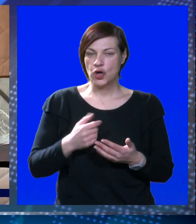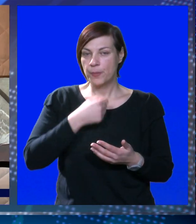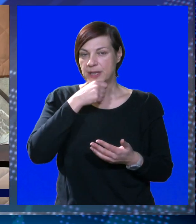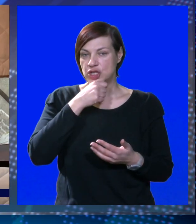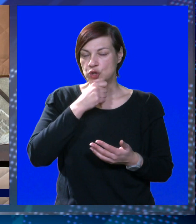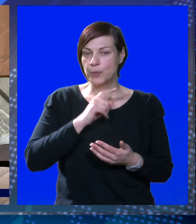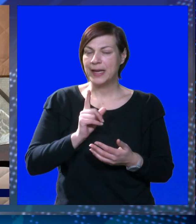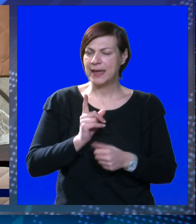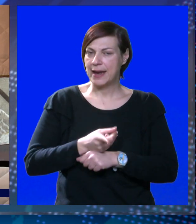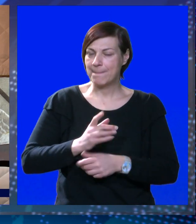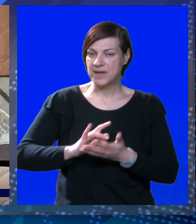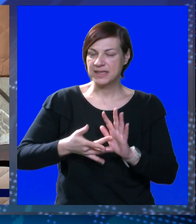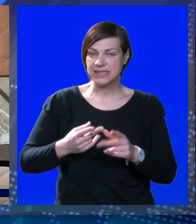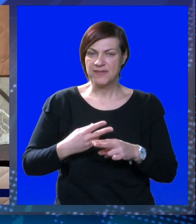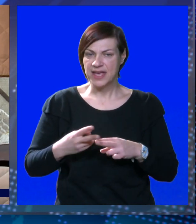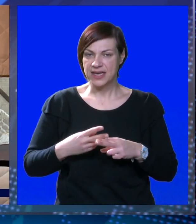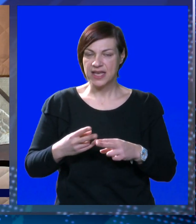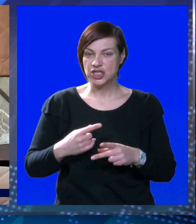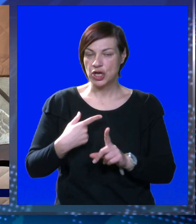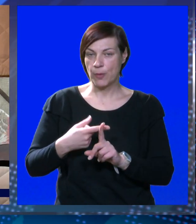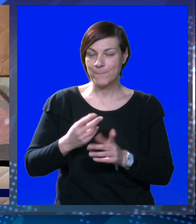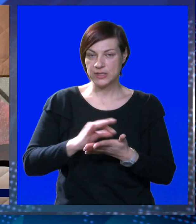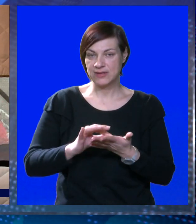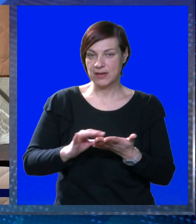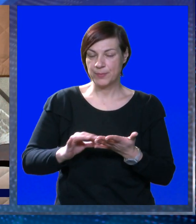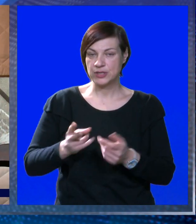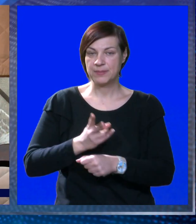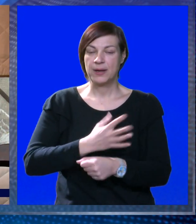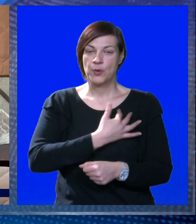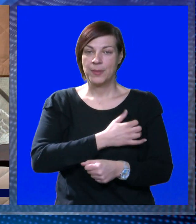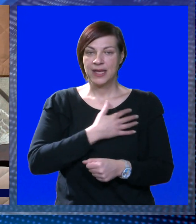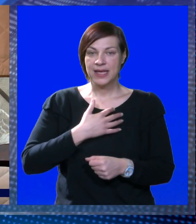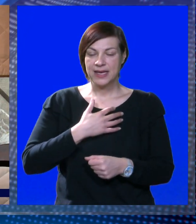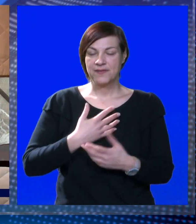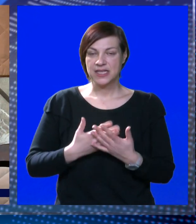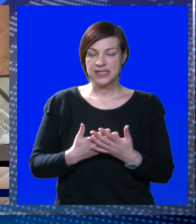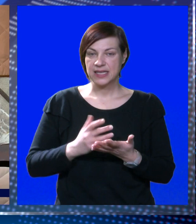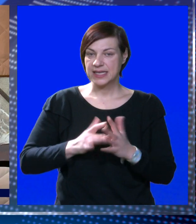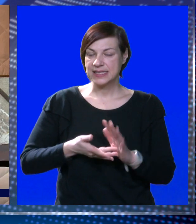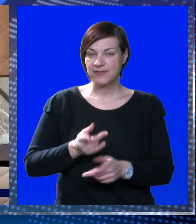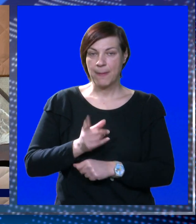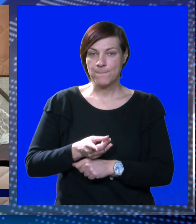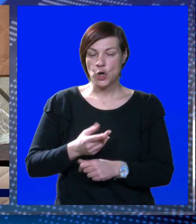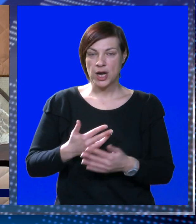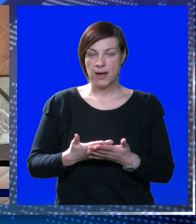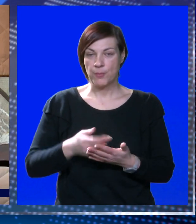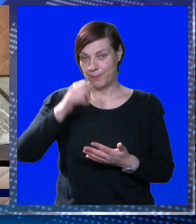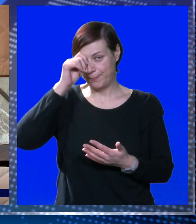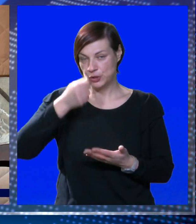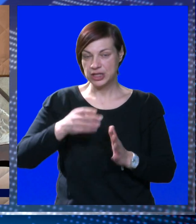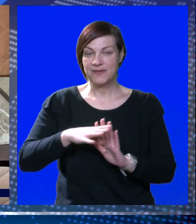Nikome županija ničim ne prijeti, sve je rješeno pozitivnim propisima Republike Hrvatske i svi moramo